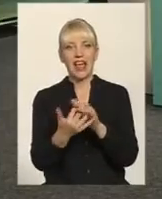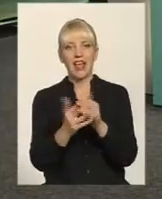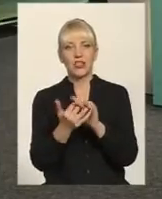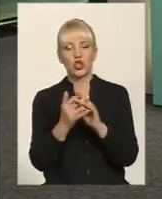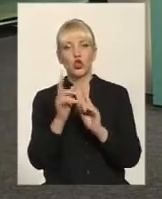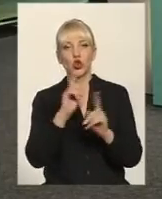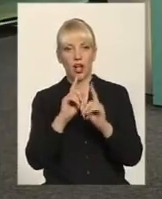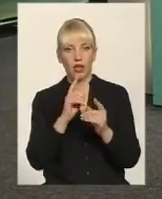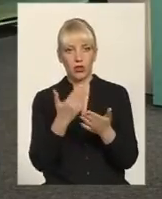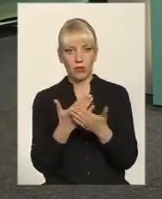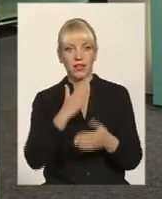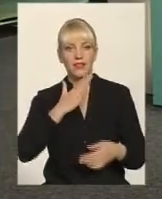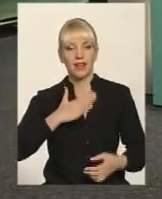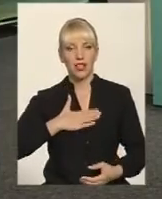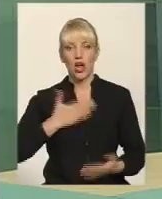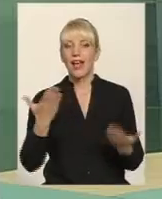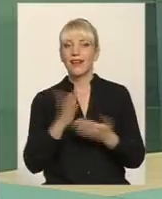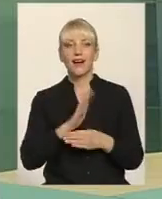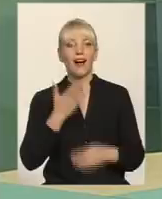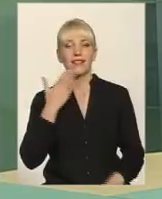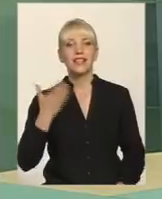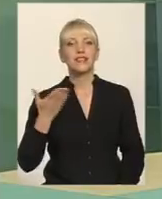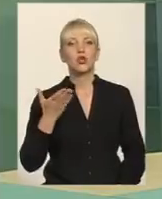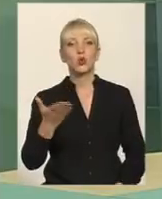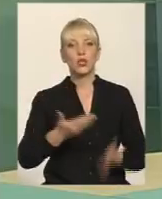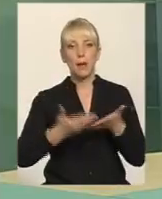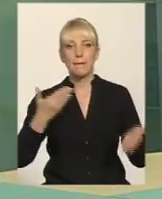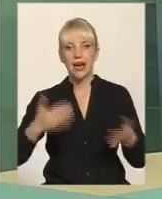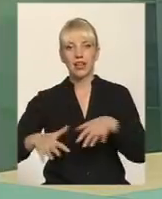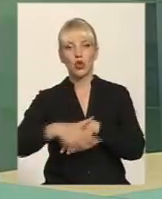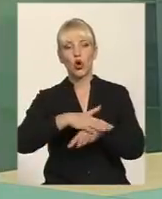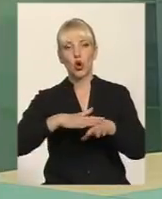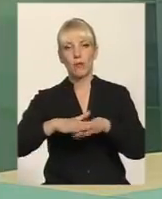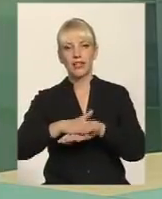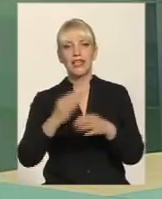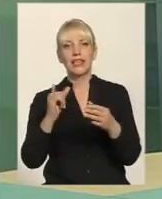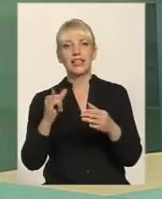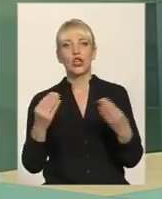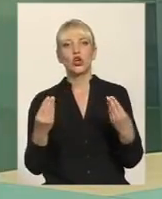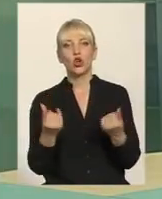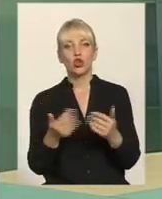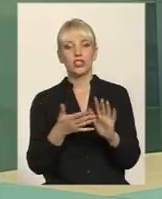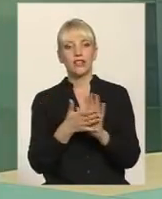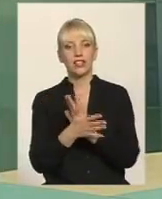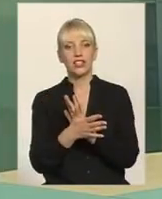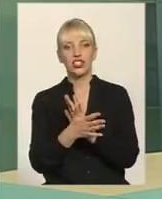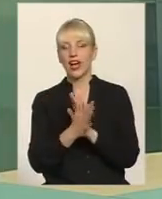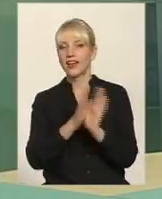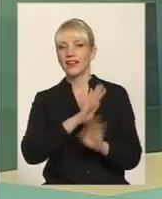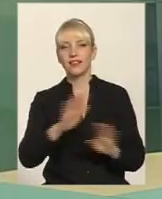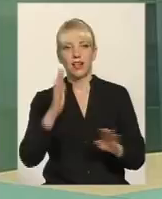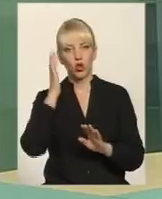яка не звітує перед громадою і кошти витрачає, мені здається, не доцільно,